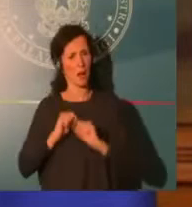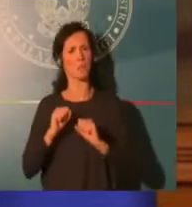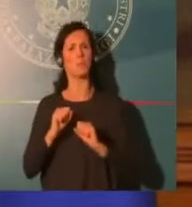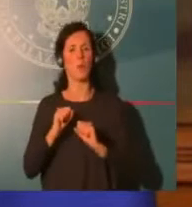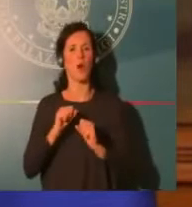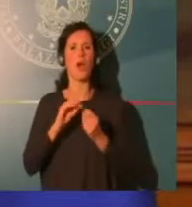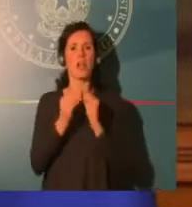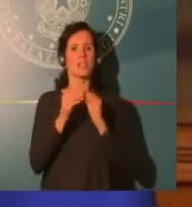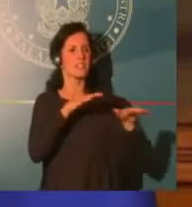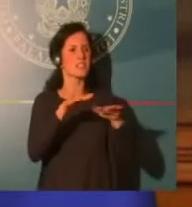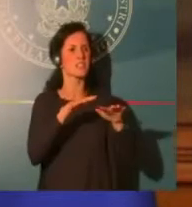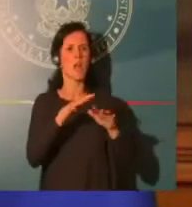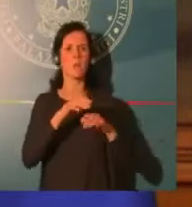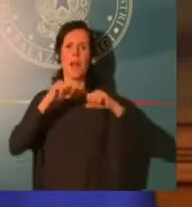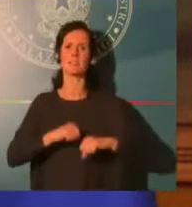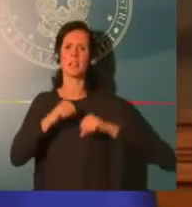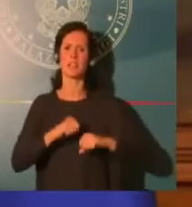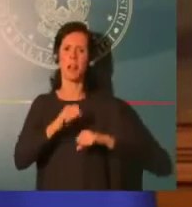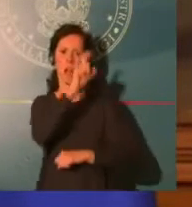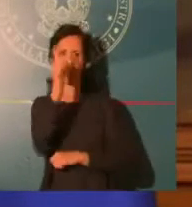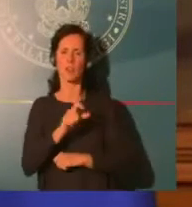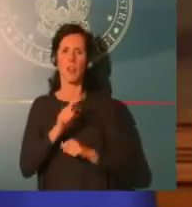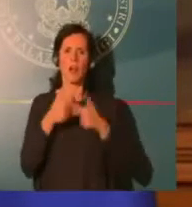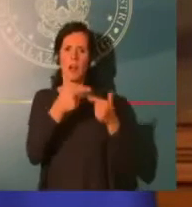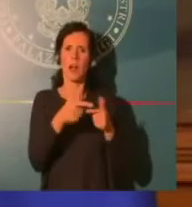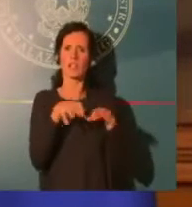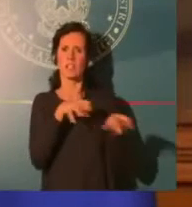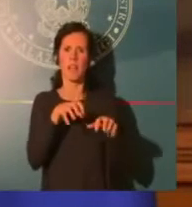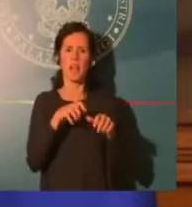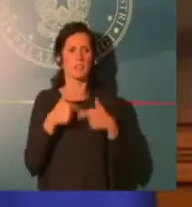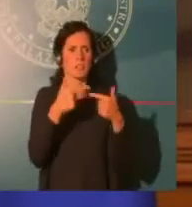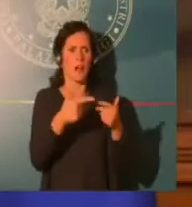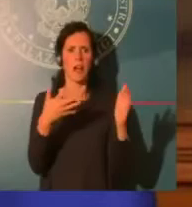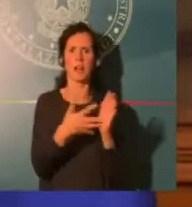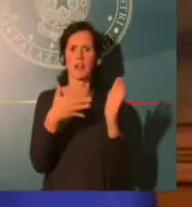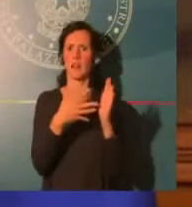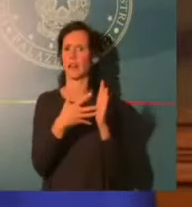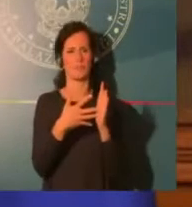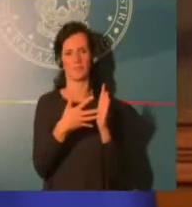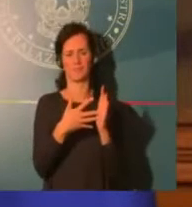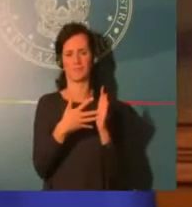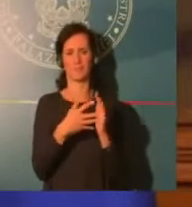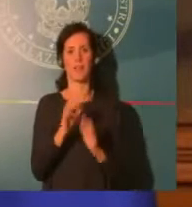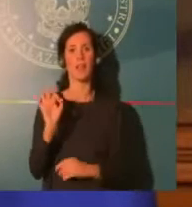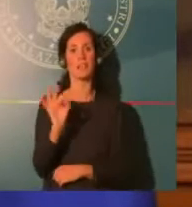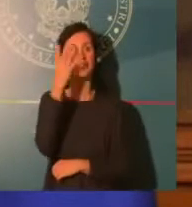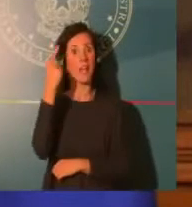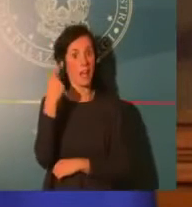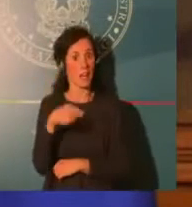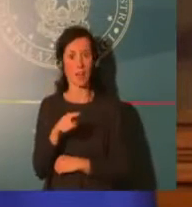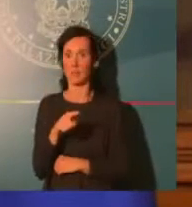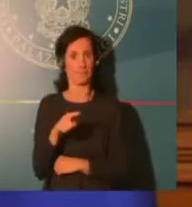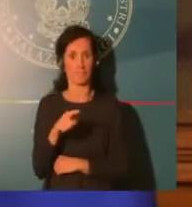ci ritroveremmo più avanti di fronte, semmai alla necessità di operare un lockdown generalizzato.